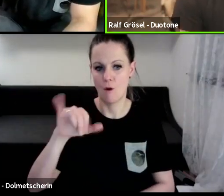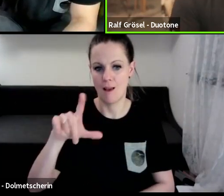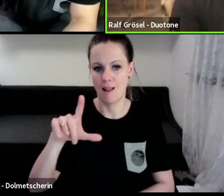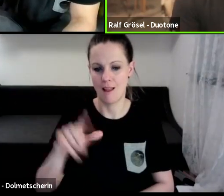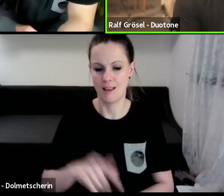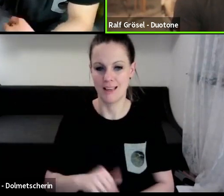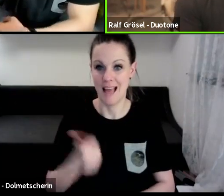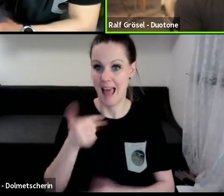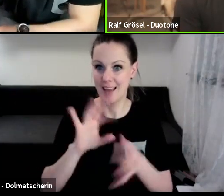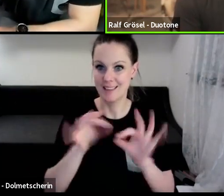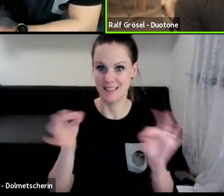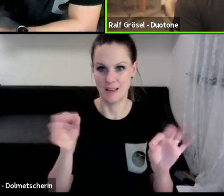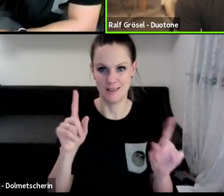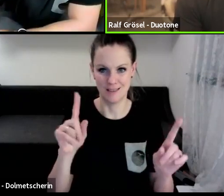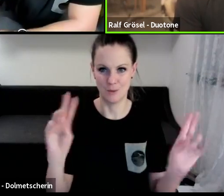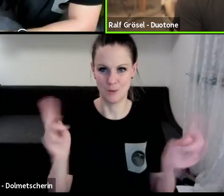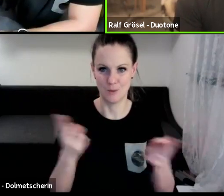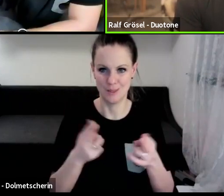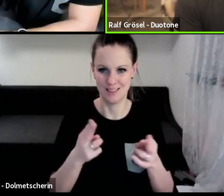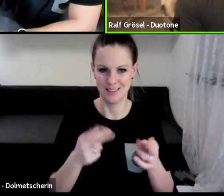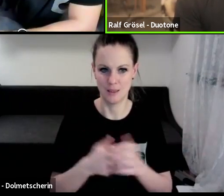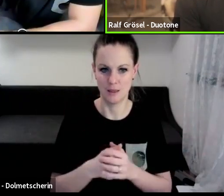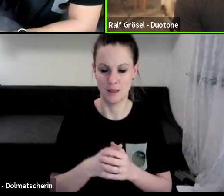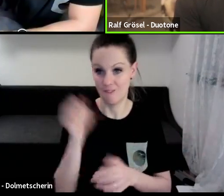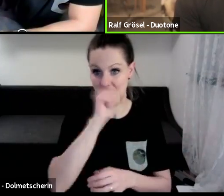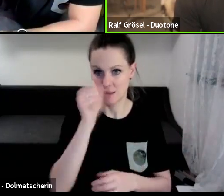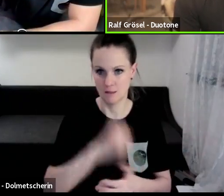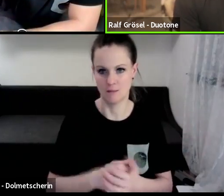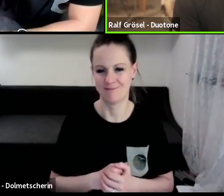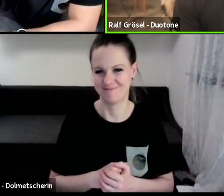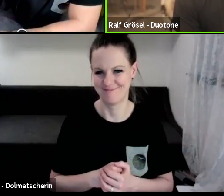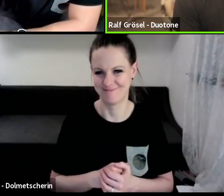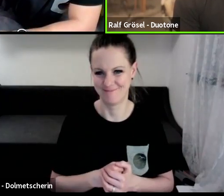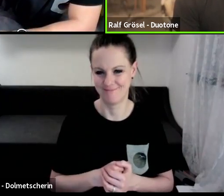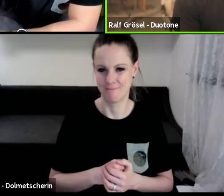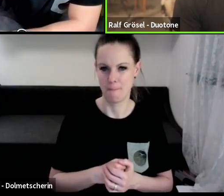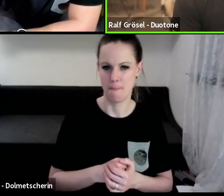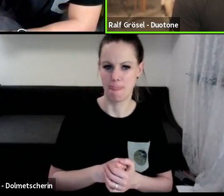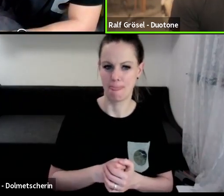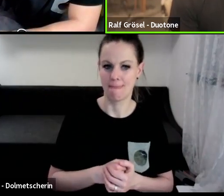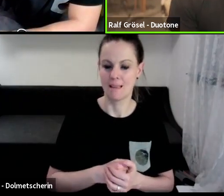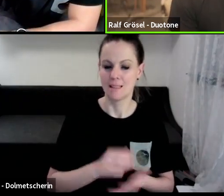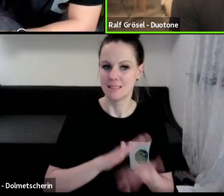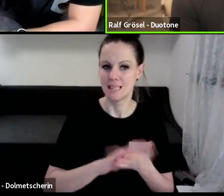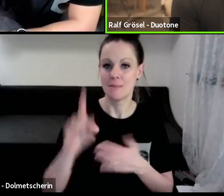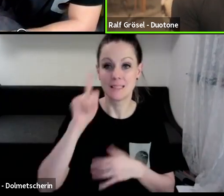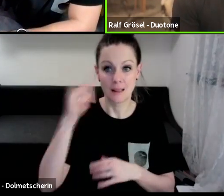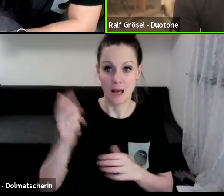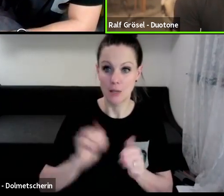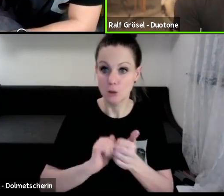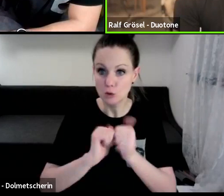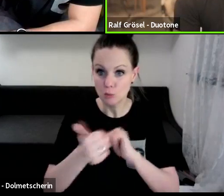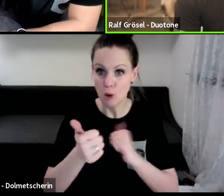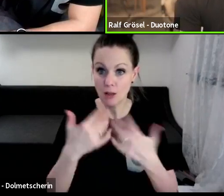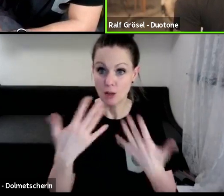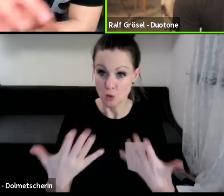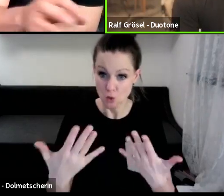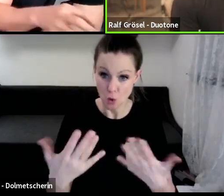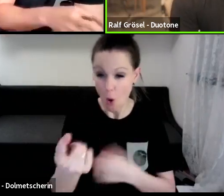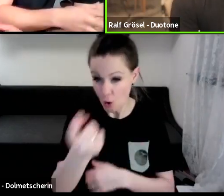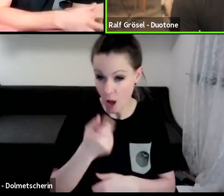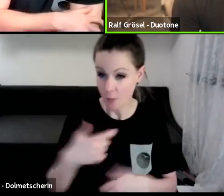Oh Gott. Nee, eine Aussage. Wahnsinn. Also ich hätte nicht geglaubt, dass der Sport so im Kommen ist.